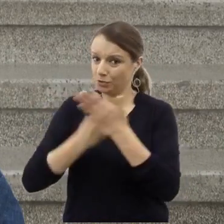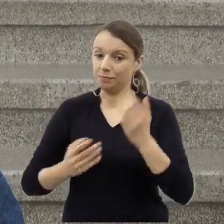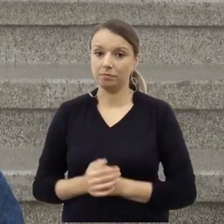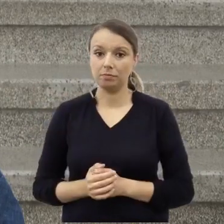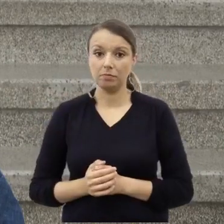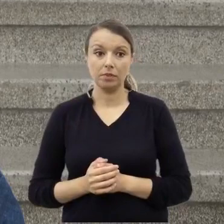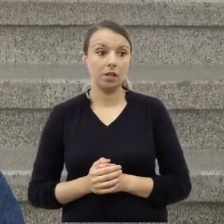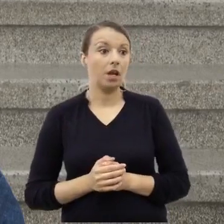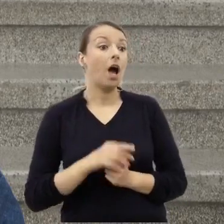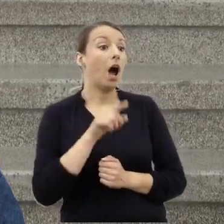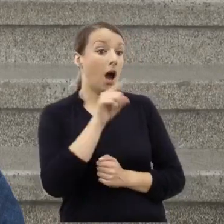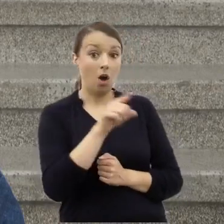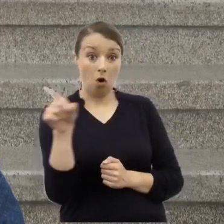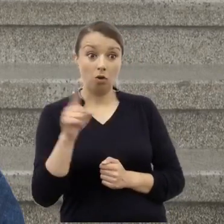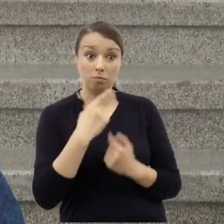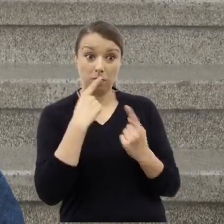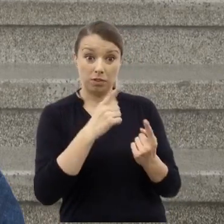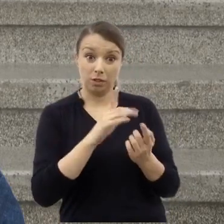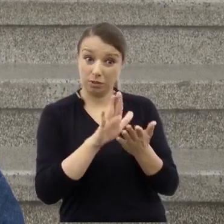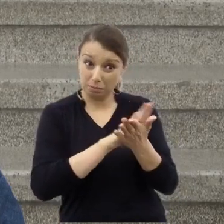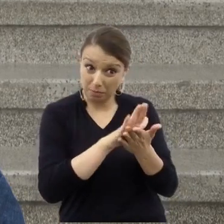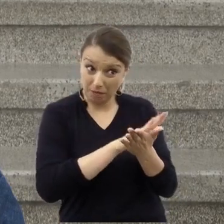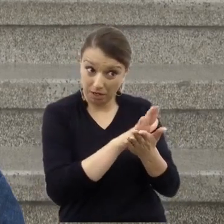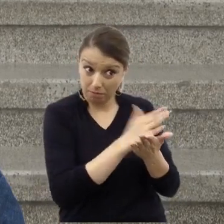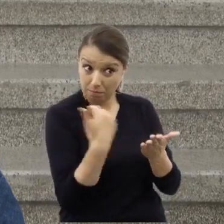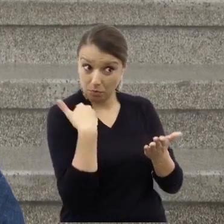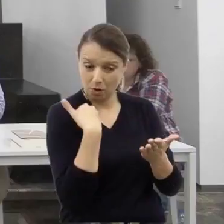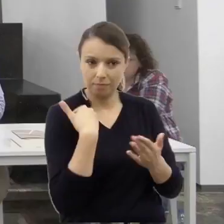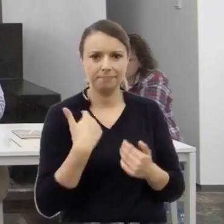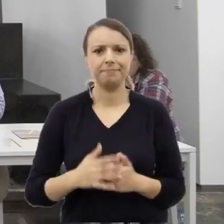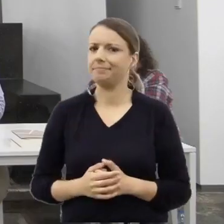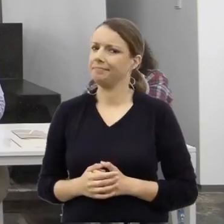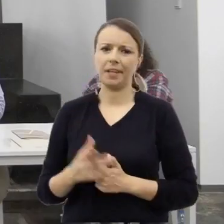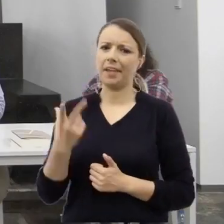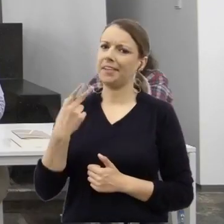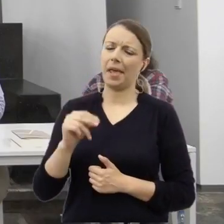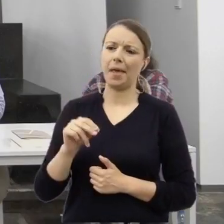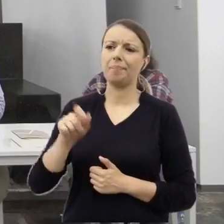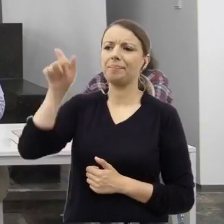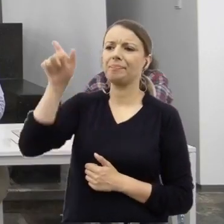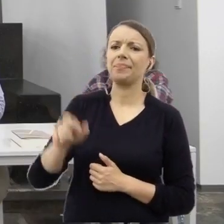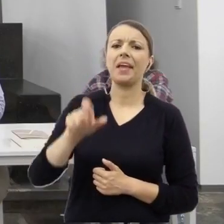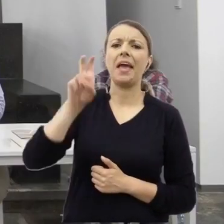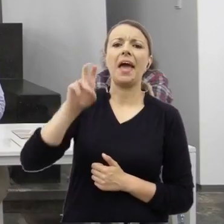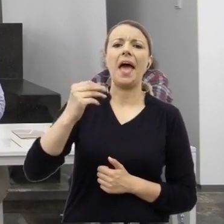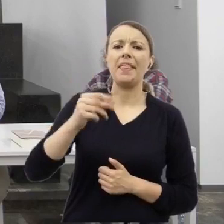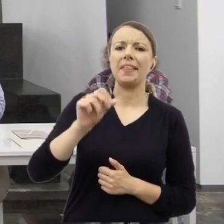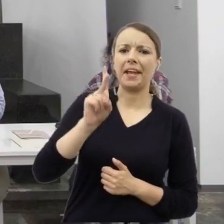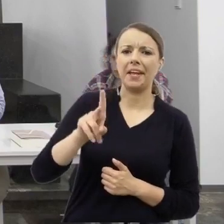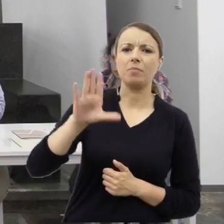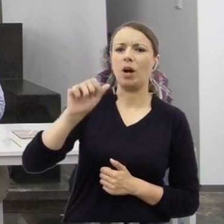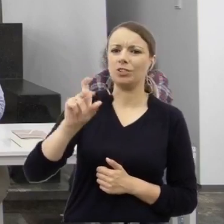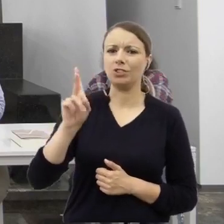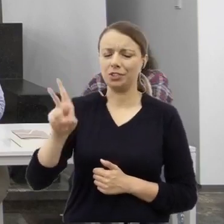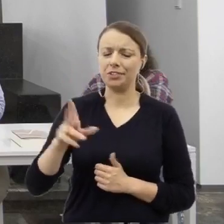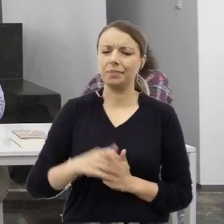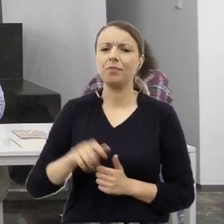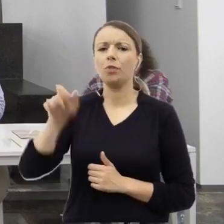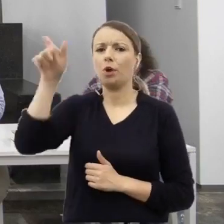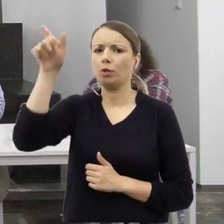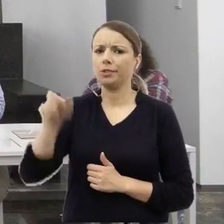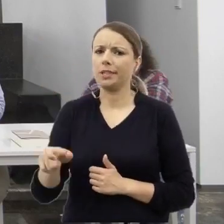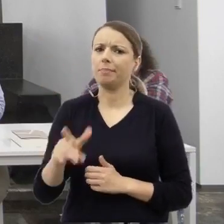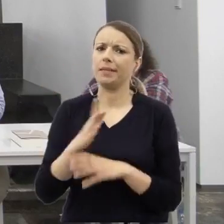Nie. Henryk Błaszczyk jest tragiczną osobą, o której można powiedzieć, ponieważ